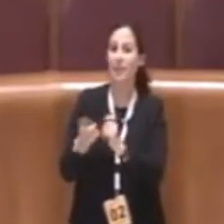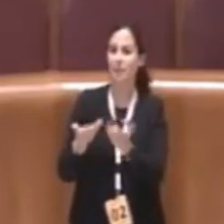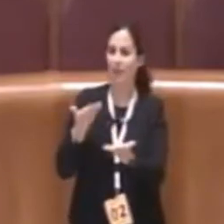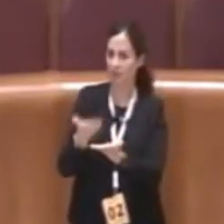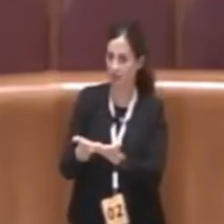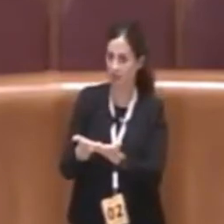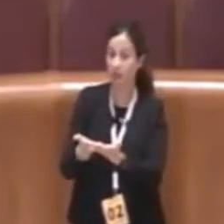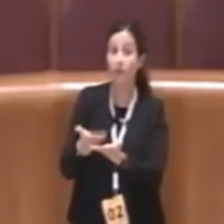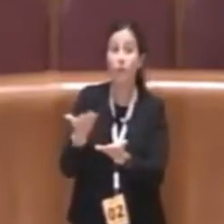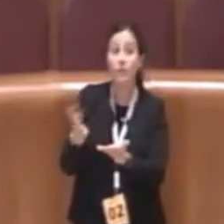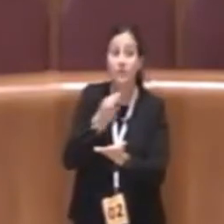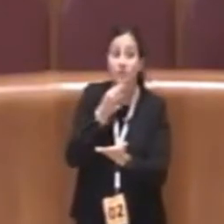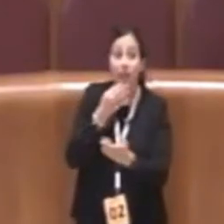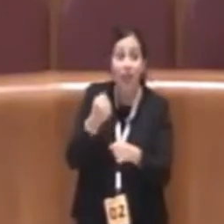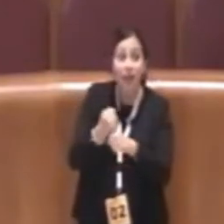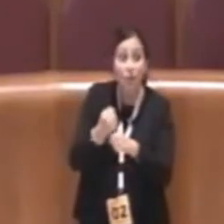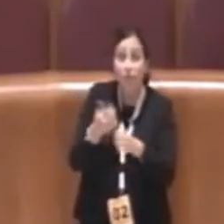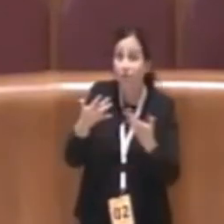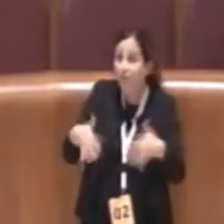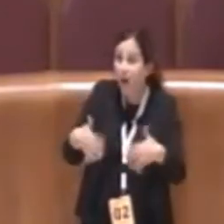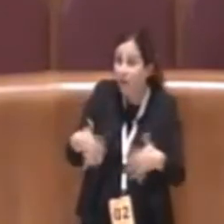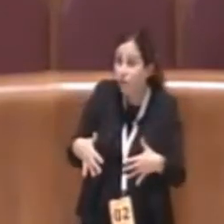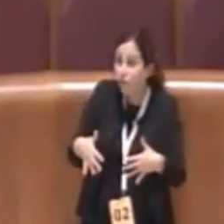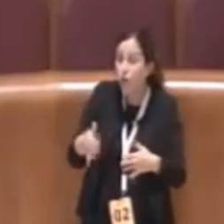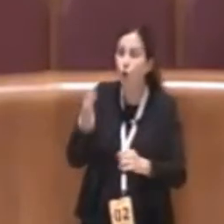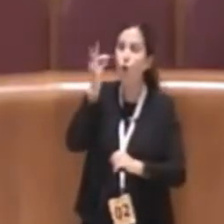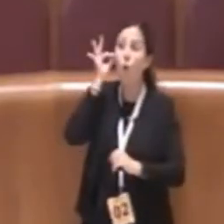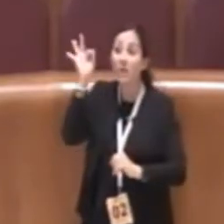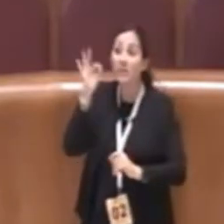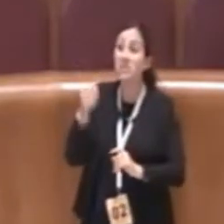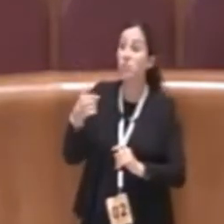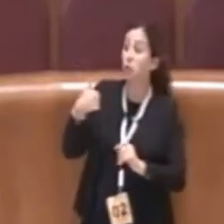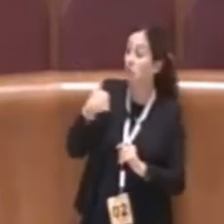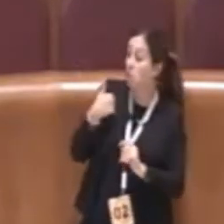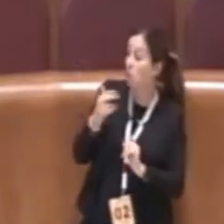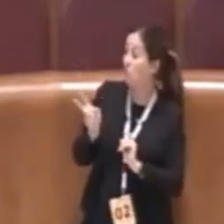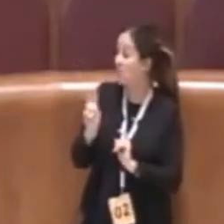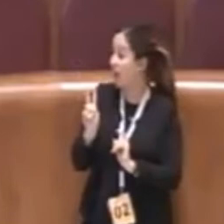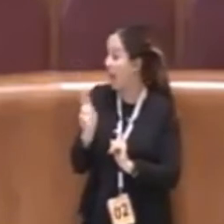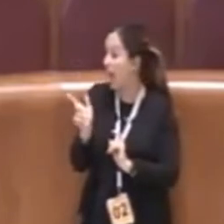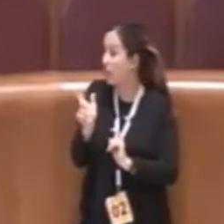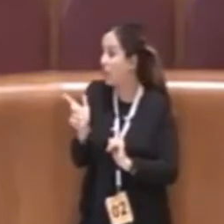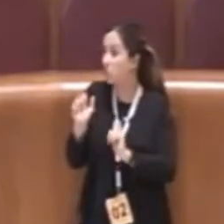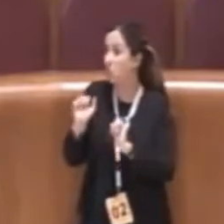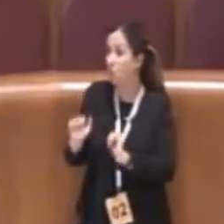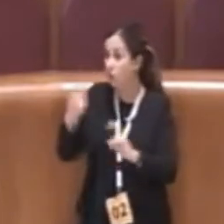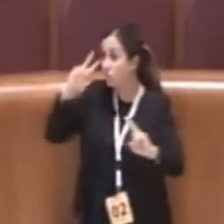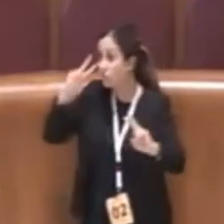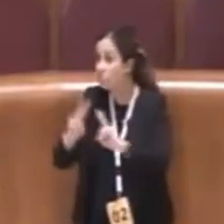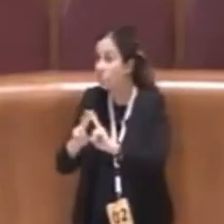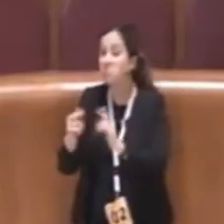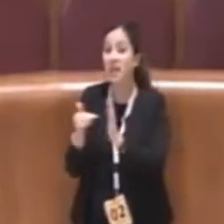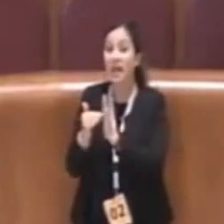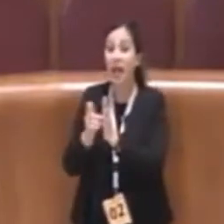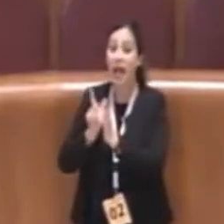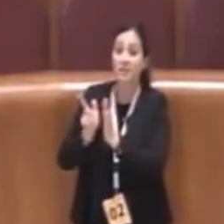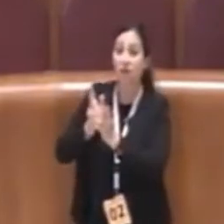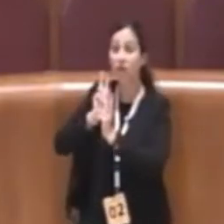facilitare il lavoro che potevamo fare io e la Vivarelli vedendoci a casa davanti a un tè, ma per stimolare